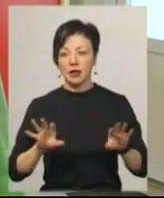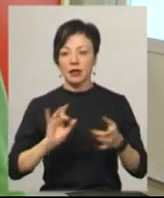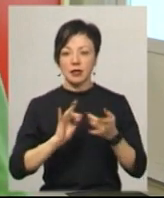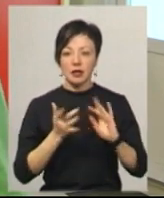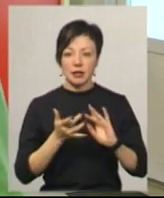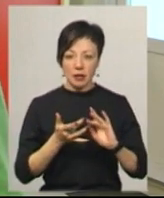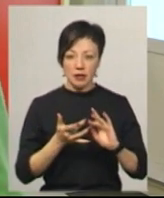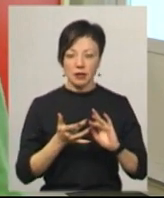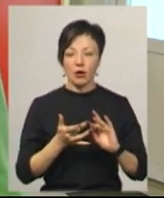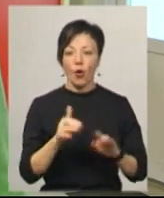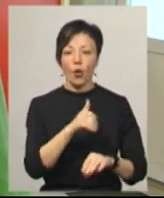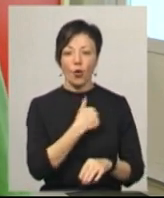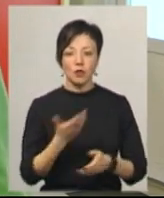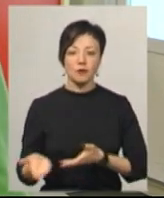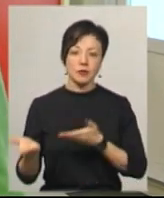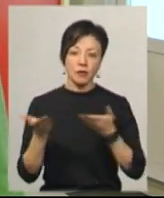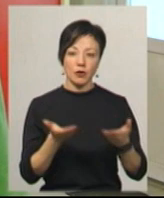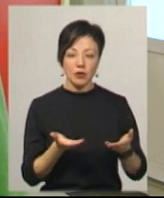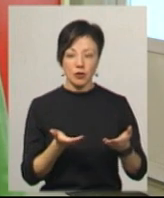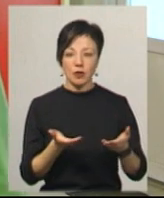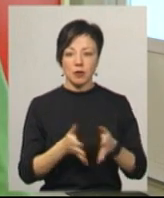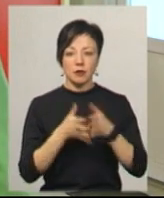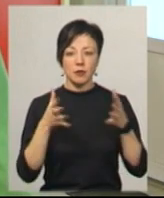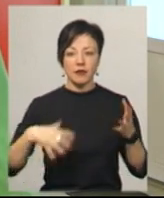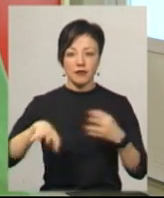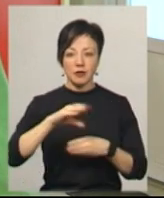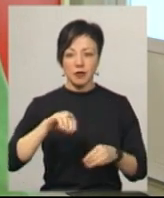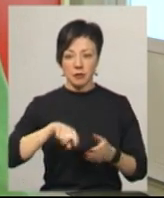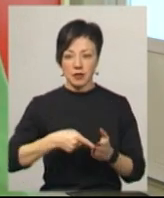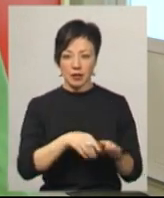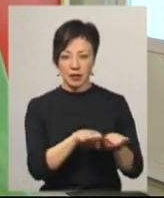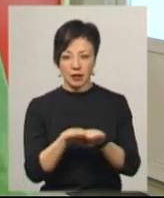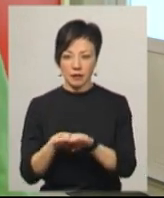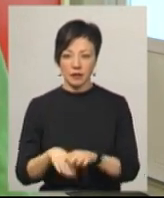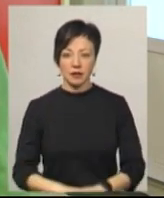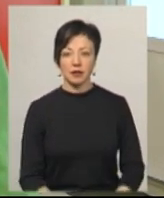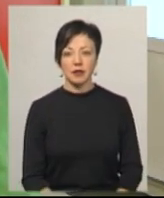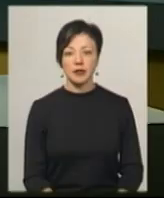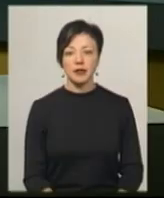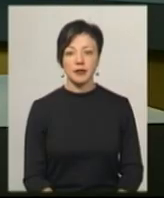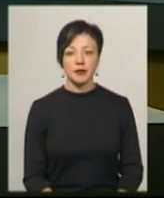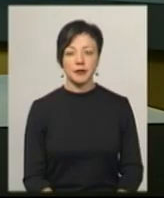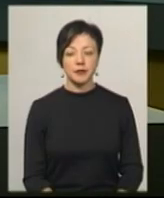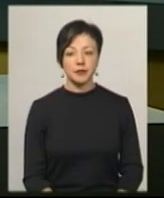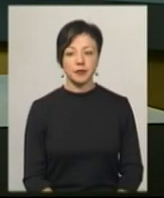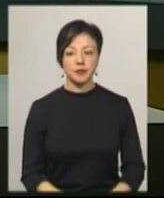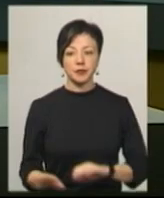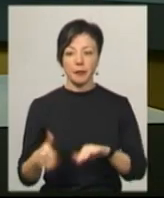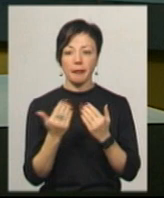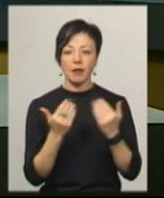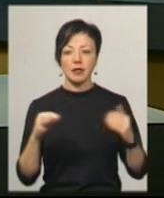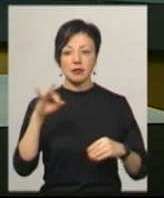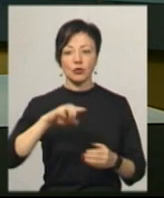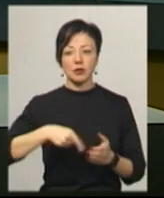інтернет, ЗМІ хочемо запросити, масштабувати його на всеміський рівень такої школи журналістики. У музеї